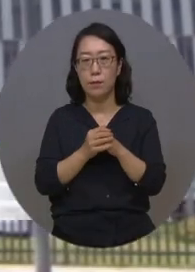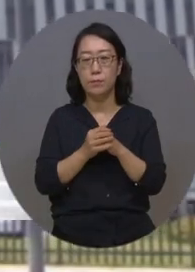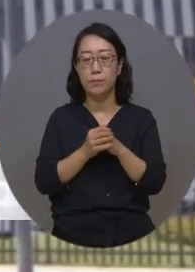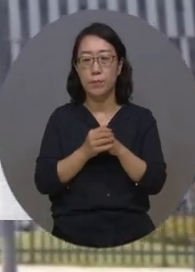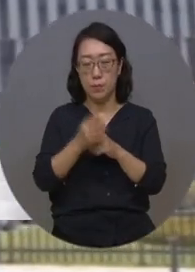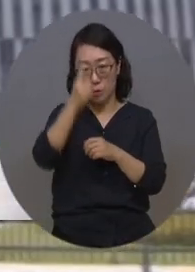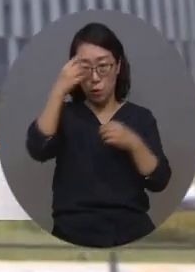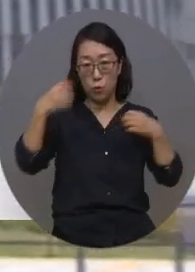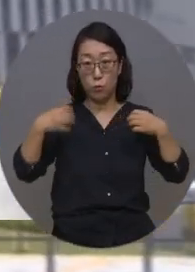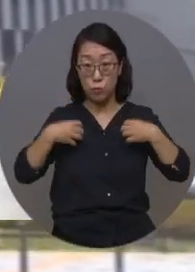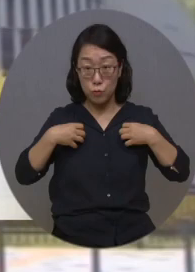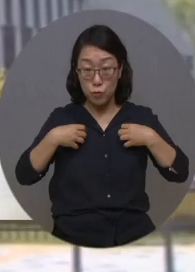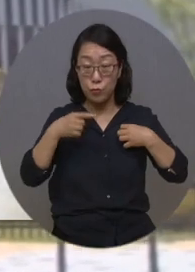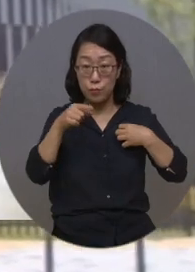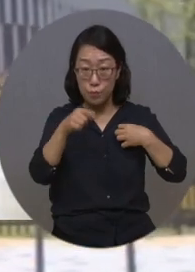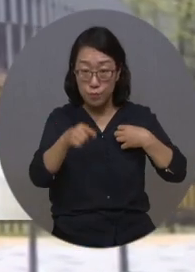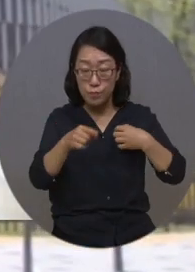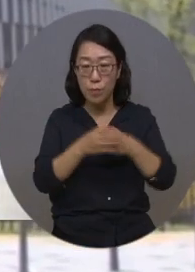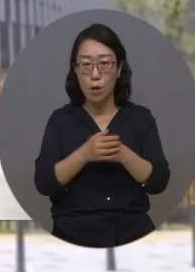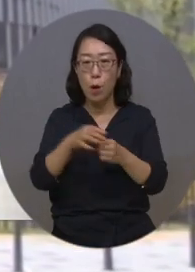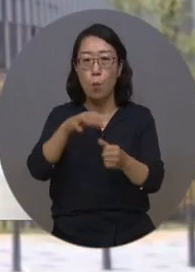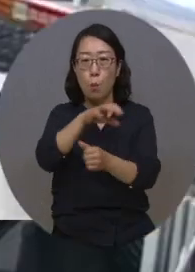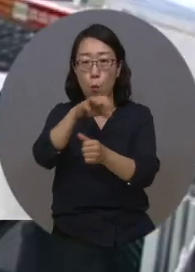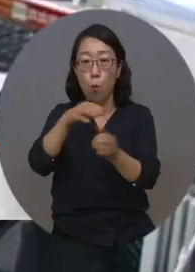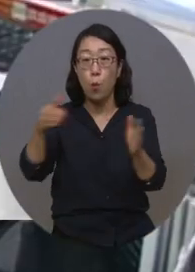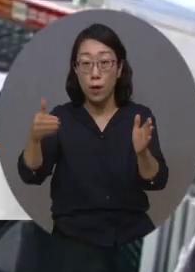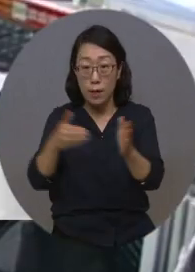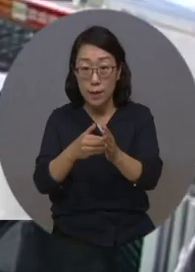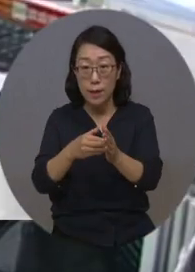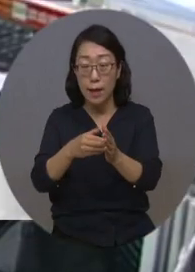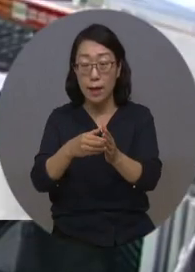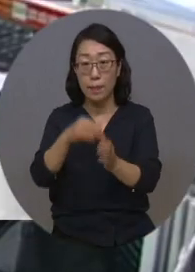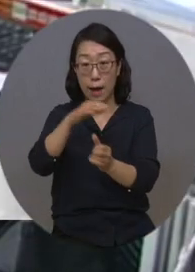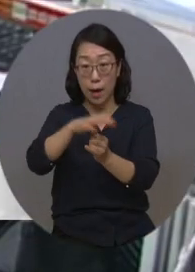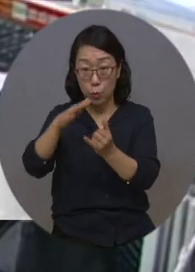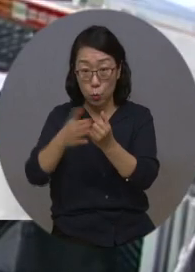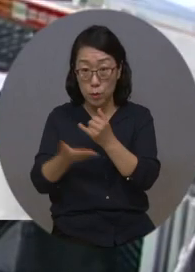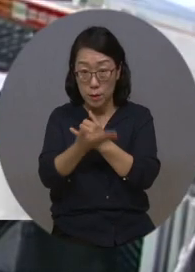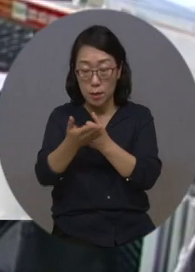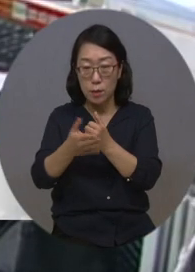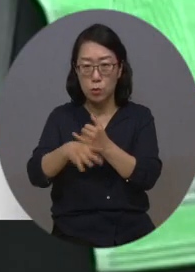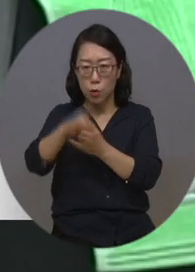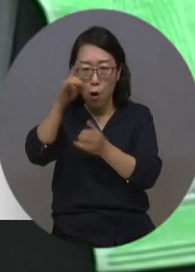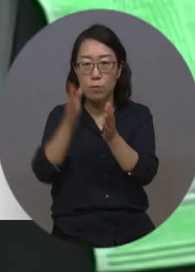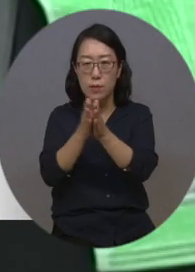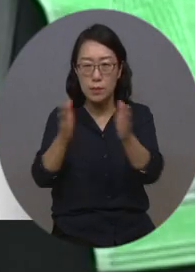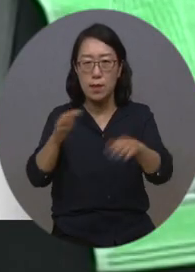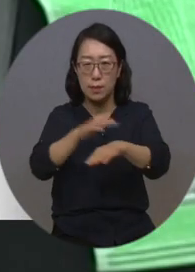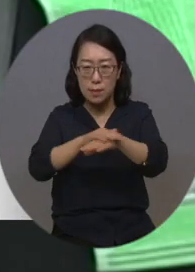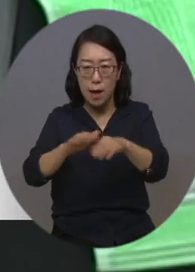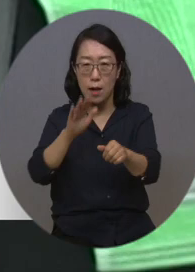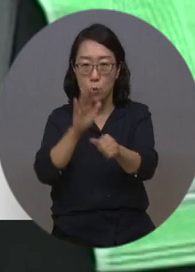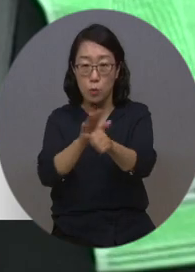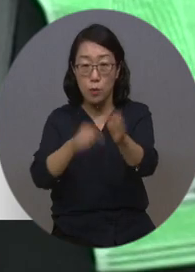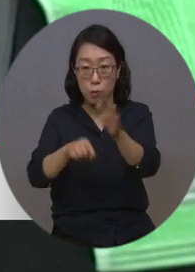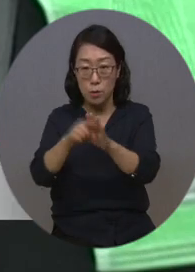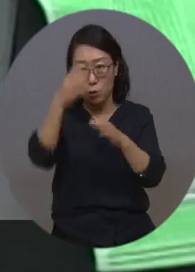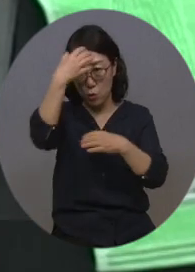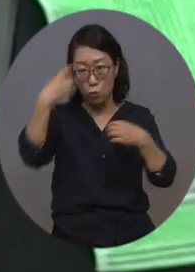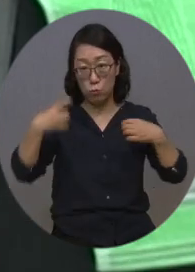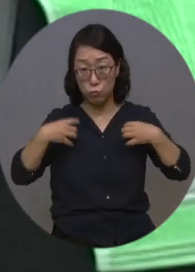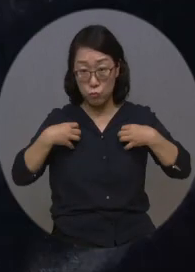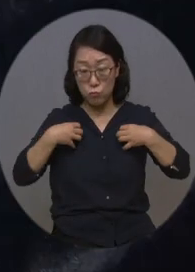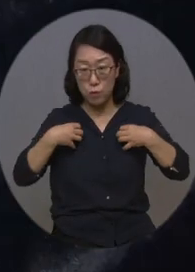정부는 보호종류 아동이 공평한 삶의 출발선에서 자립을 준비할 수 있도록 범정부 차원의 대책을